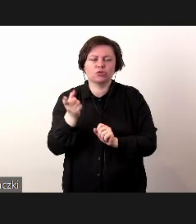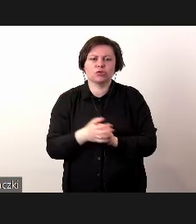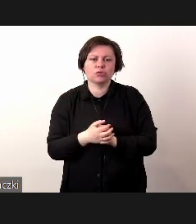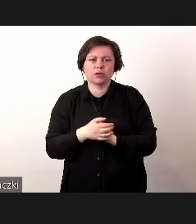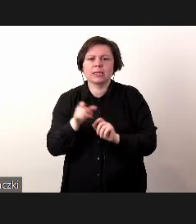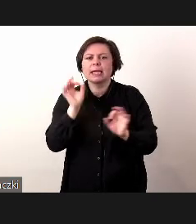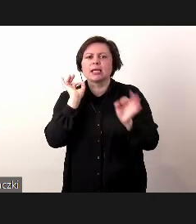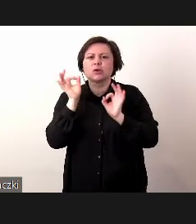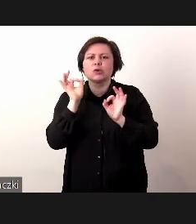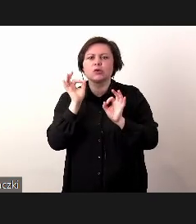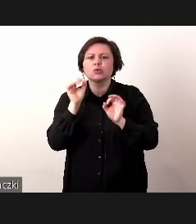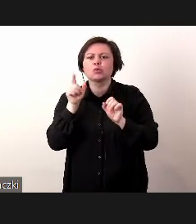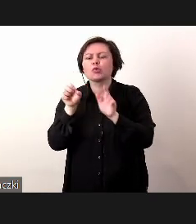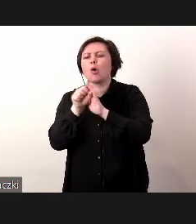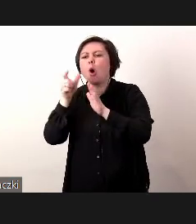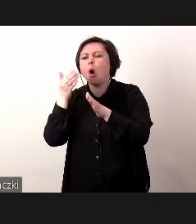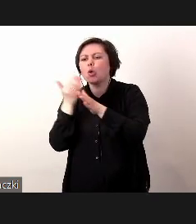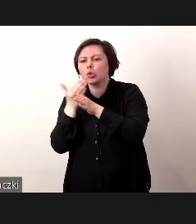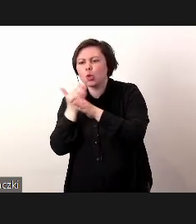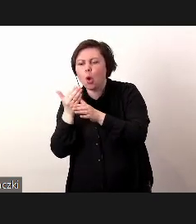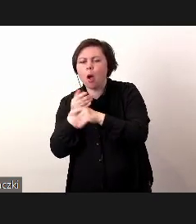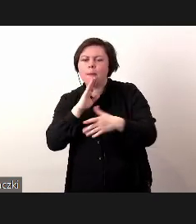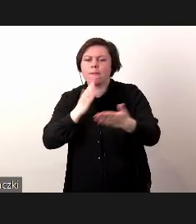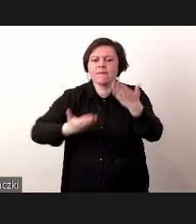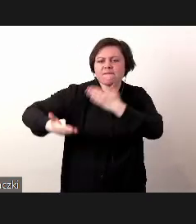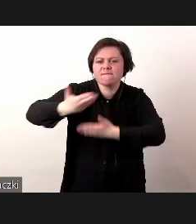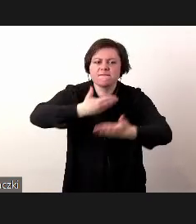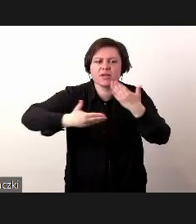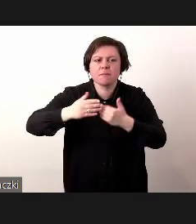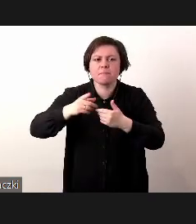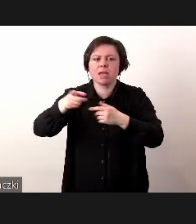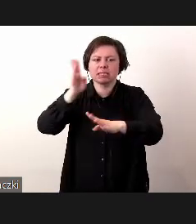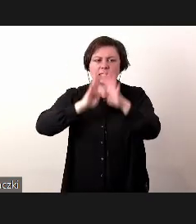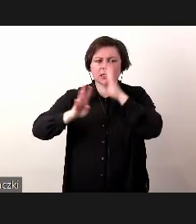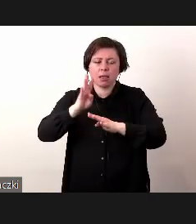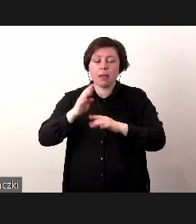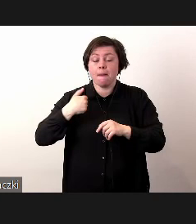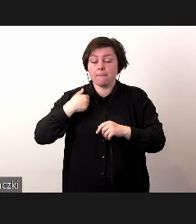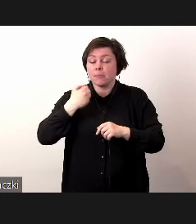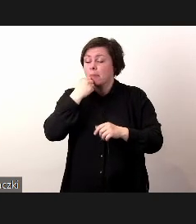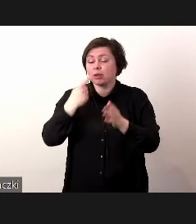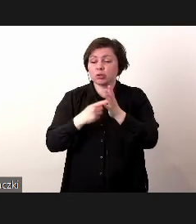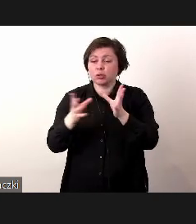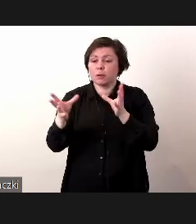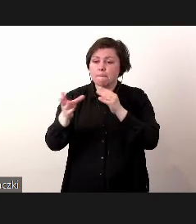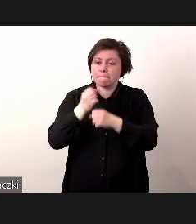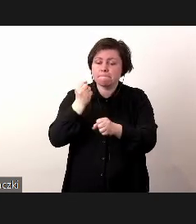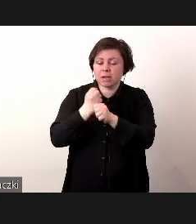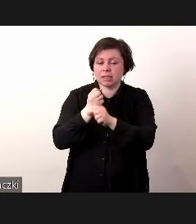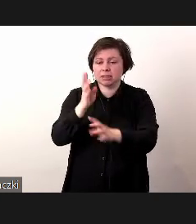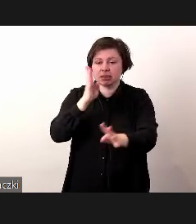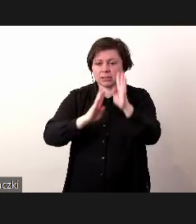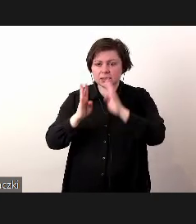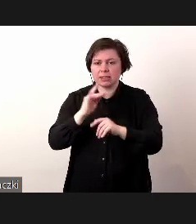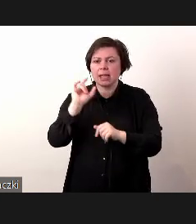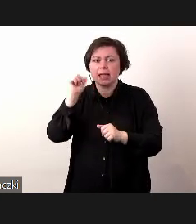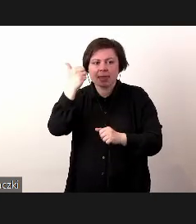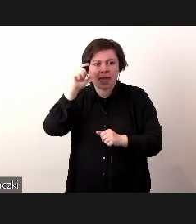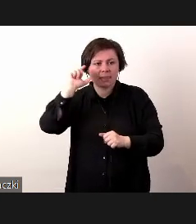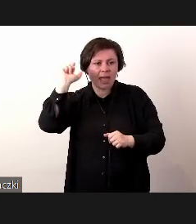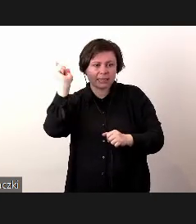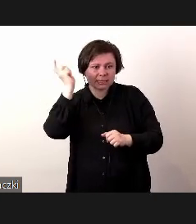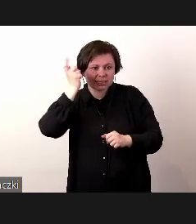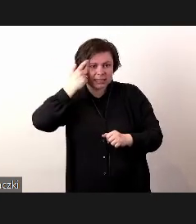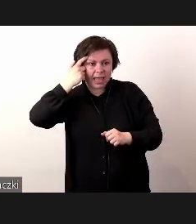te informacje do dokumentów czy wymieniać się z klientem. Oczywiście my bardzo często pracujemy z klientami tak, że jest jedna centralna